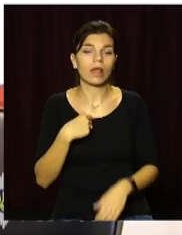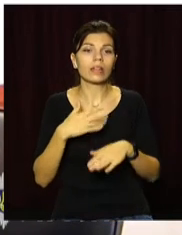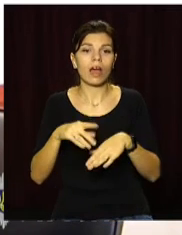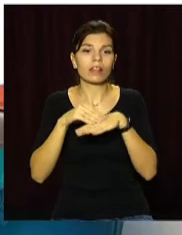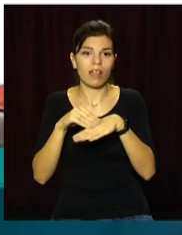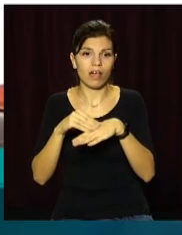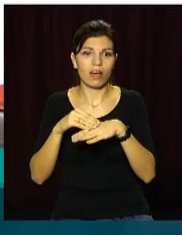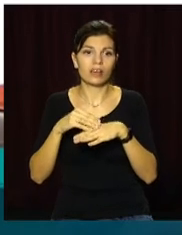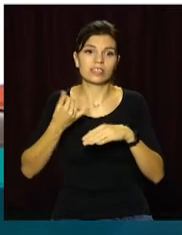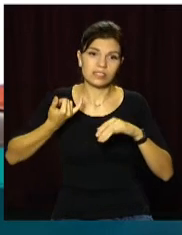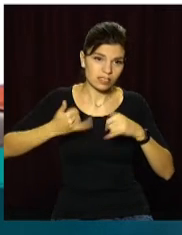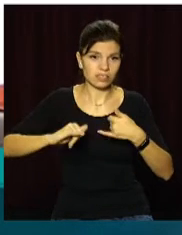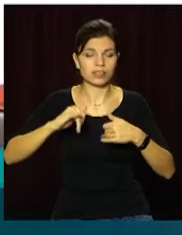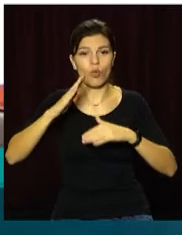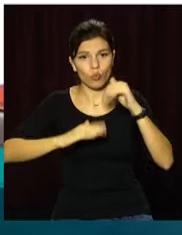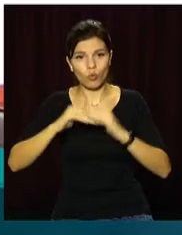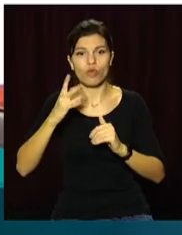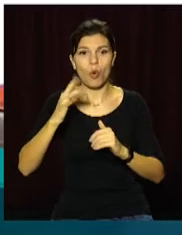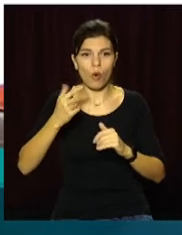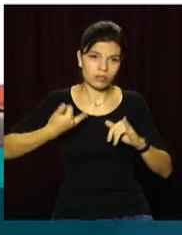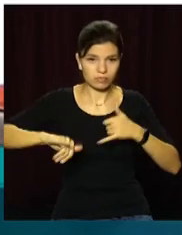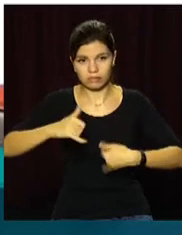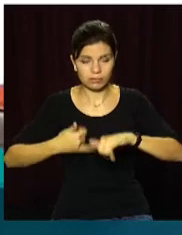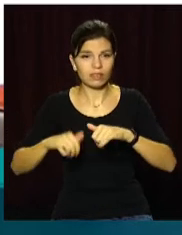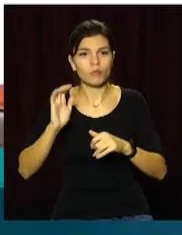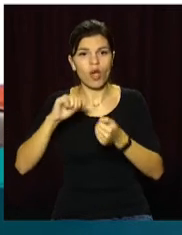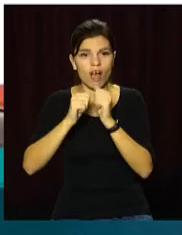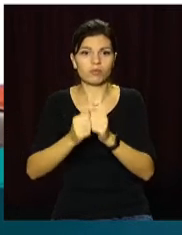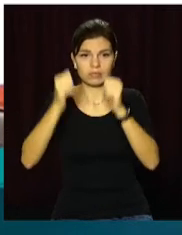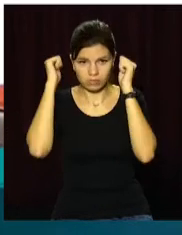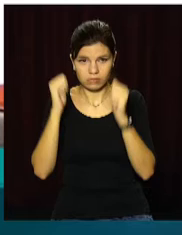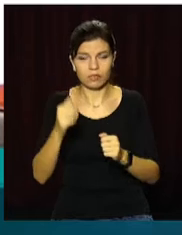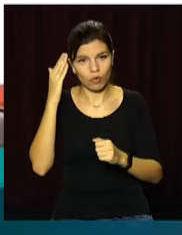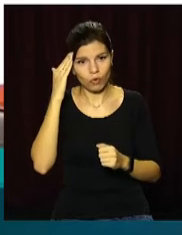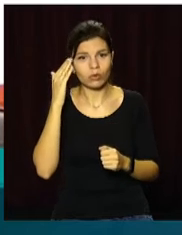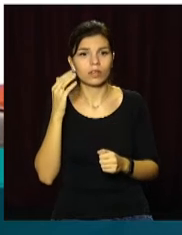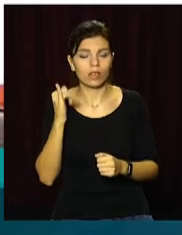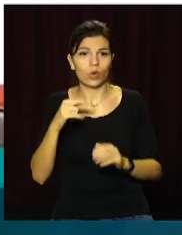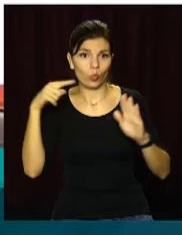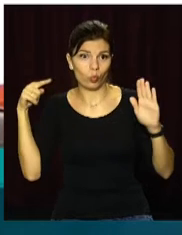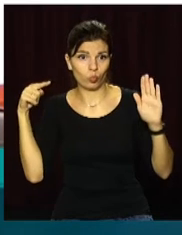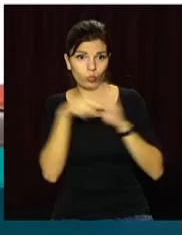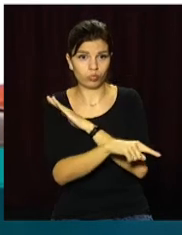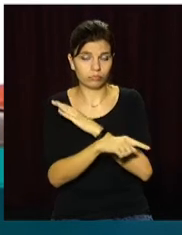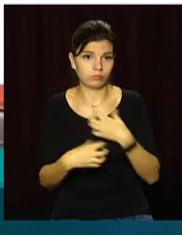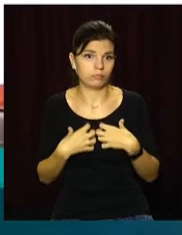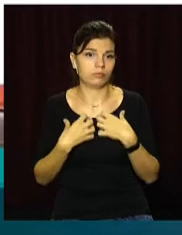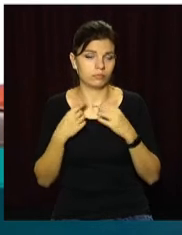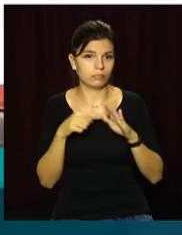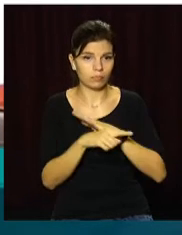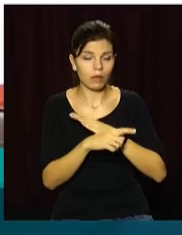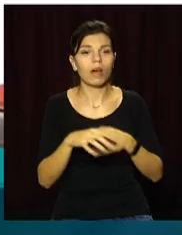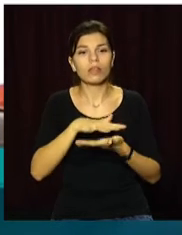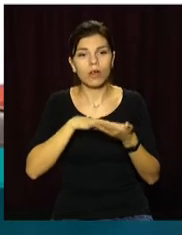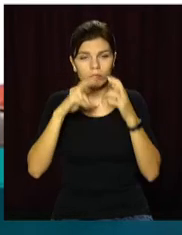ногами та кулаками по обличчю. Після чого кинув каміння в область голови та скрився з місця скоєння злочиню. В ході